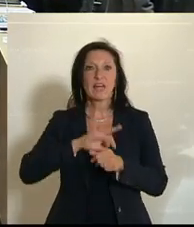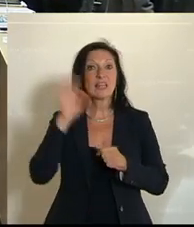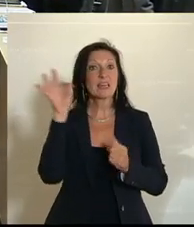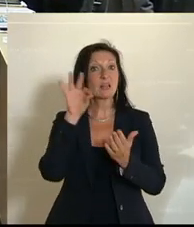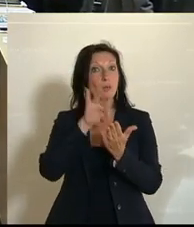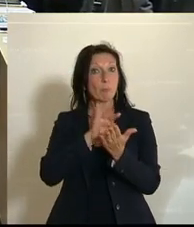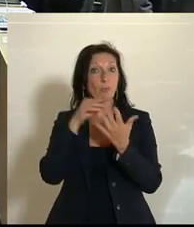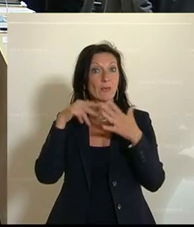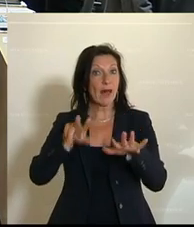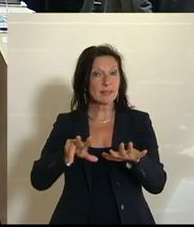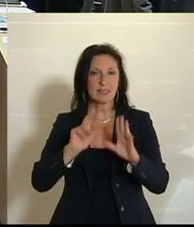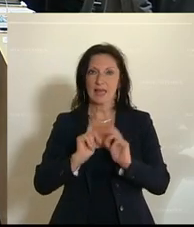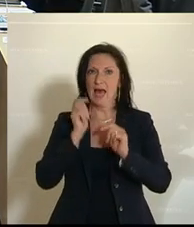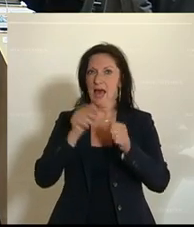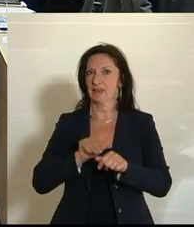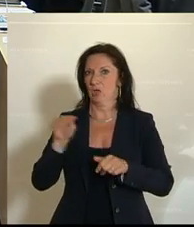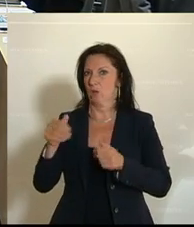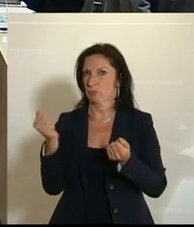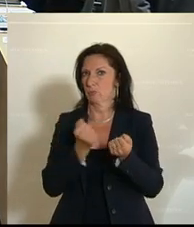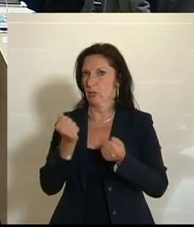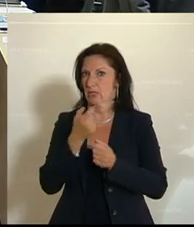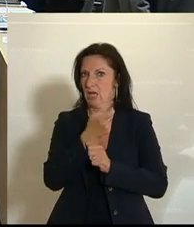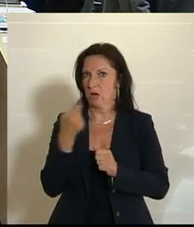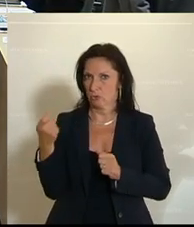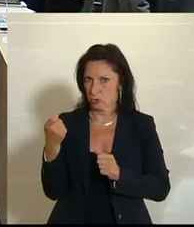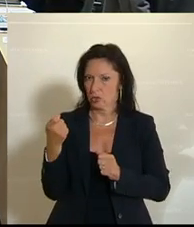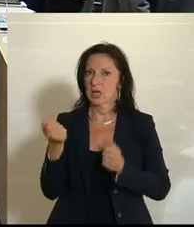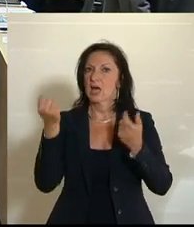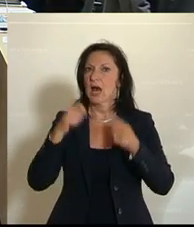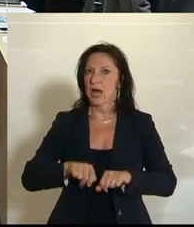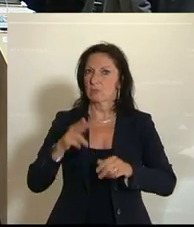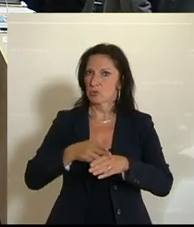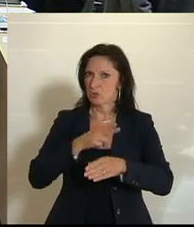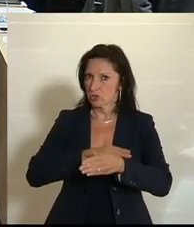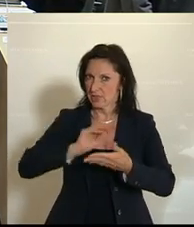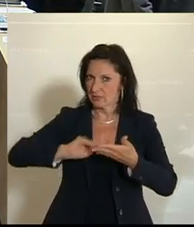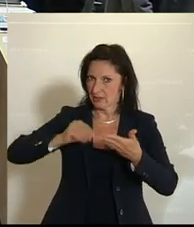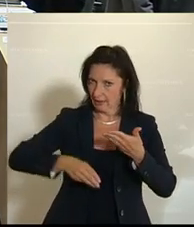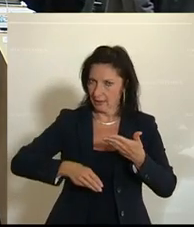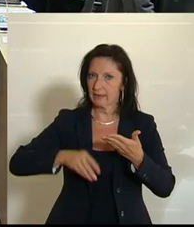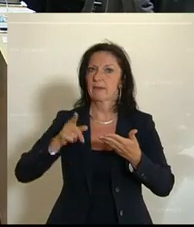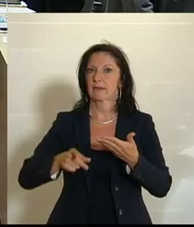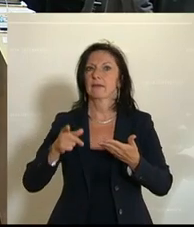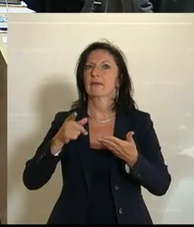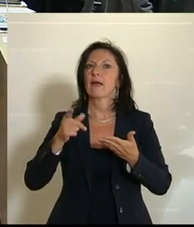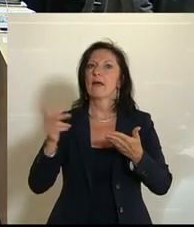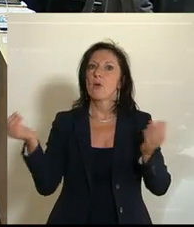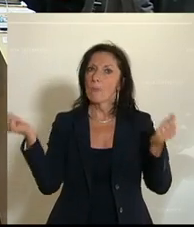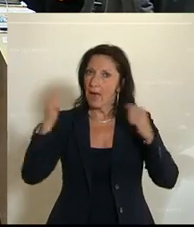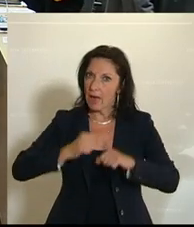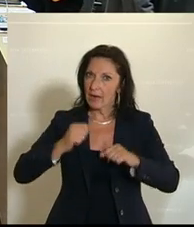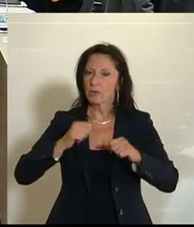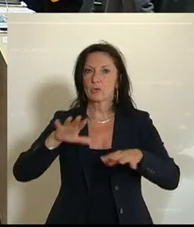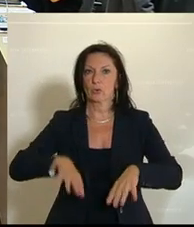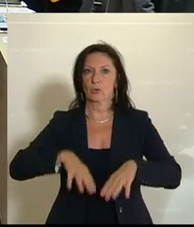Tagesordnungspunkt 18, Antrag des Außenpolitischen Ausschusses, dem Abschluss des Staatsvertrags, Übereinkommen zur Gründung